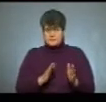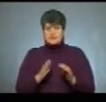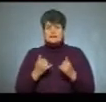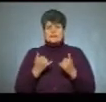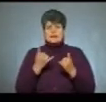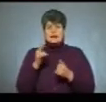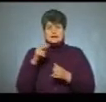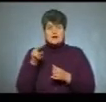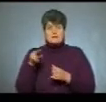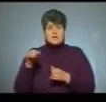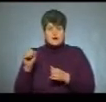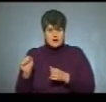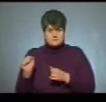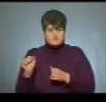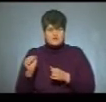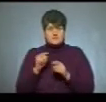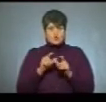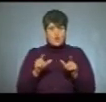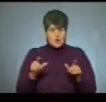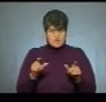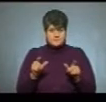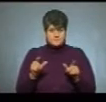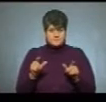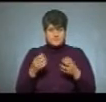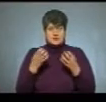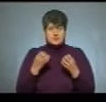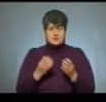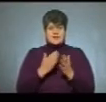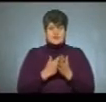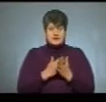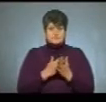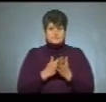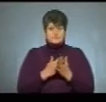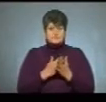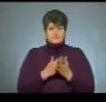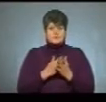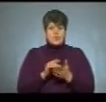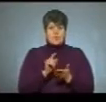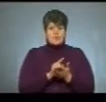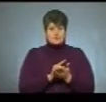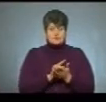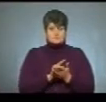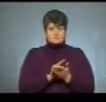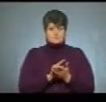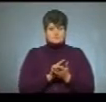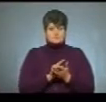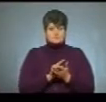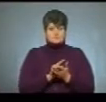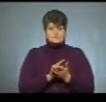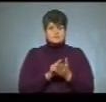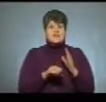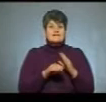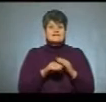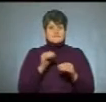ДПА в школі ще в нас є предмети обов'язкові, але на